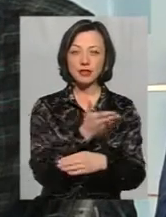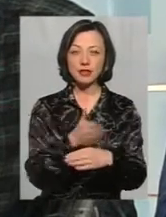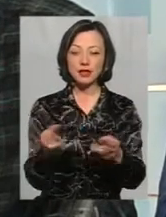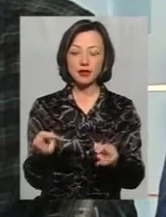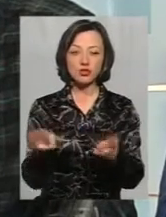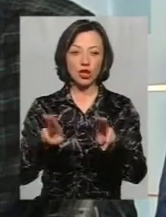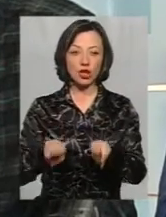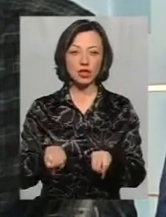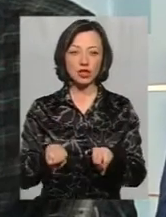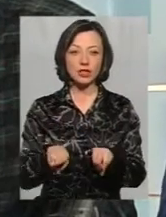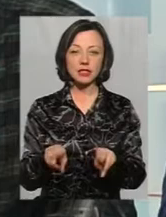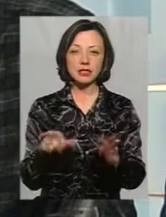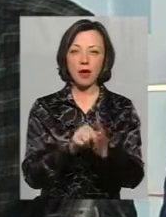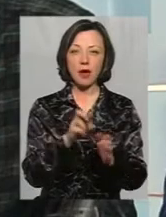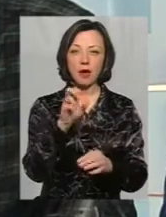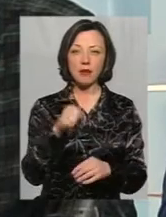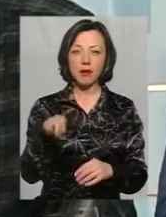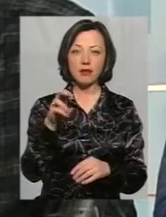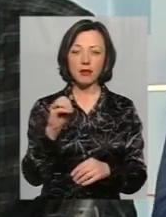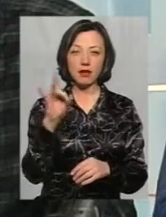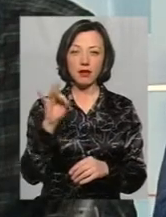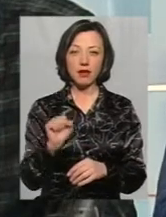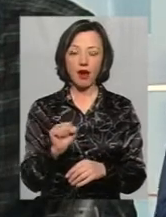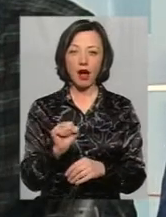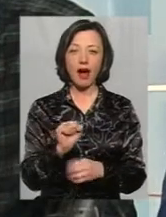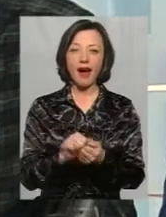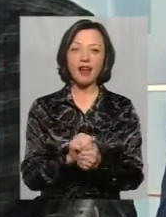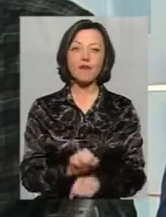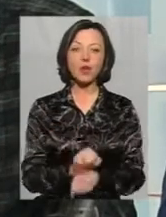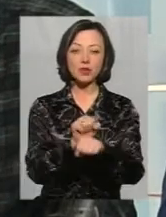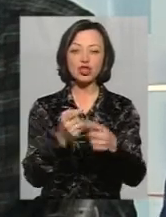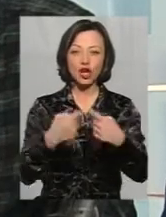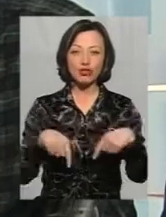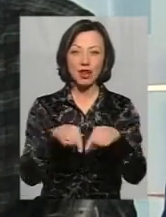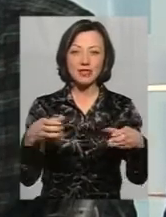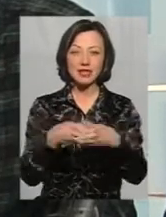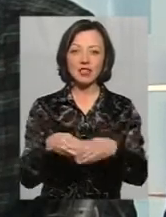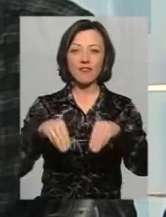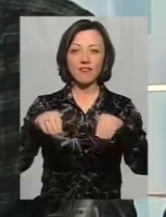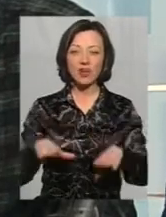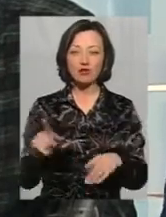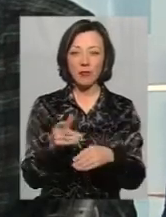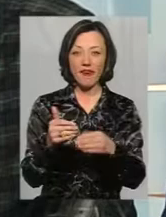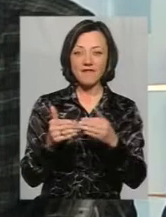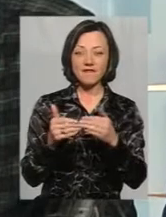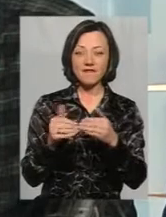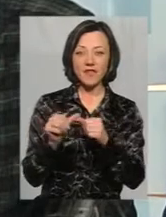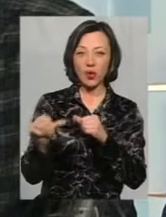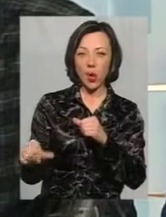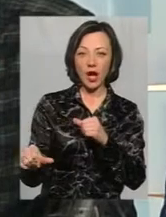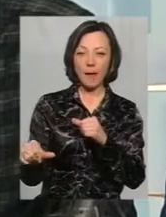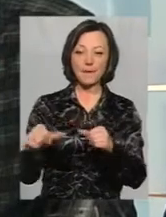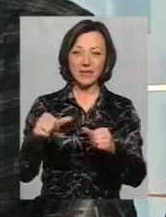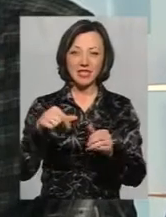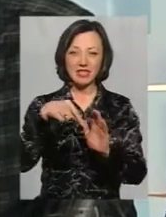яка залишилася Степаном Бандерою, революційна частина, вирішила, аби відокремитися і в плані